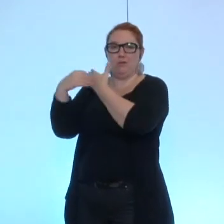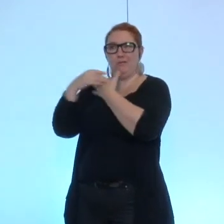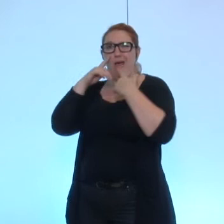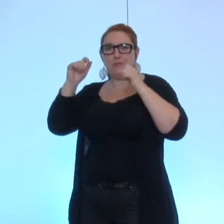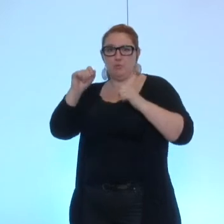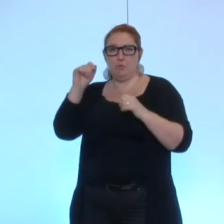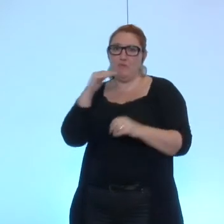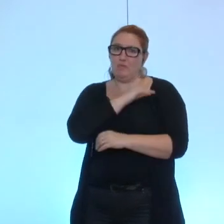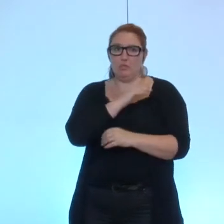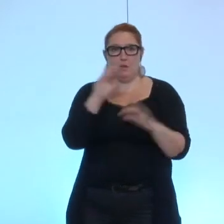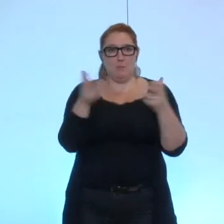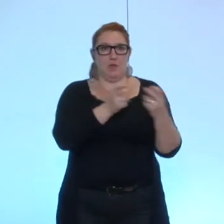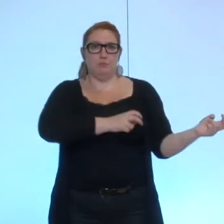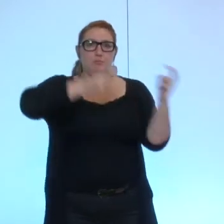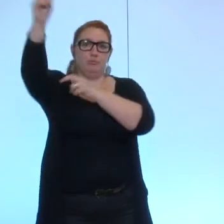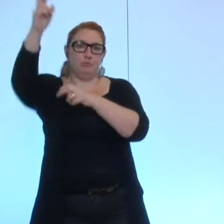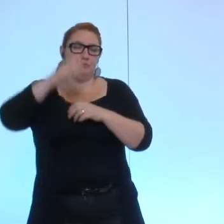trop sensiblement ou